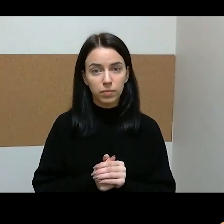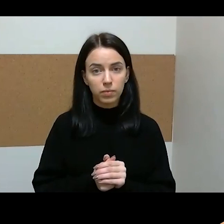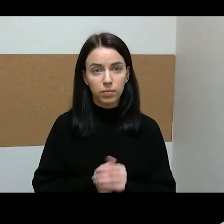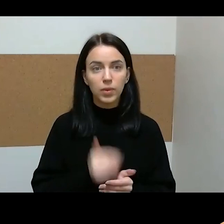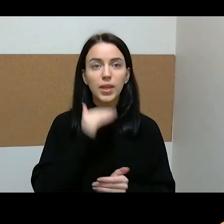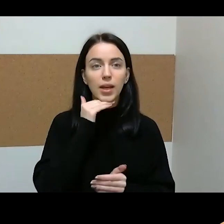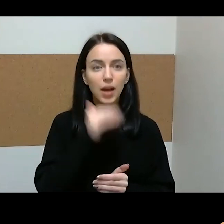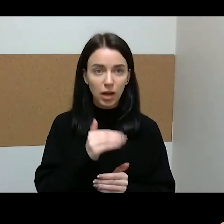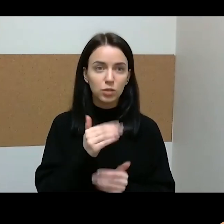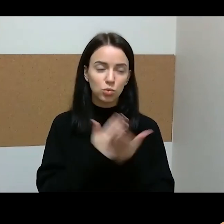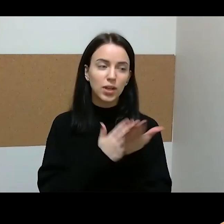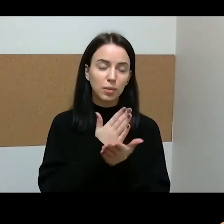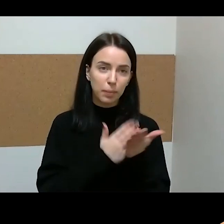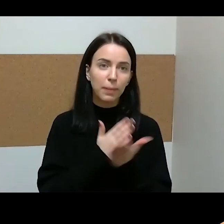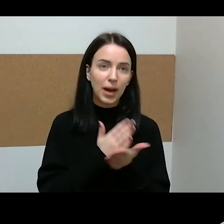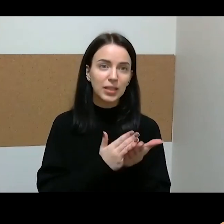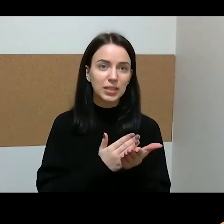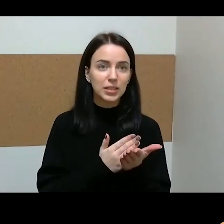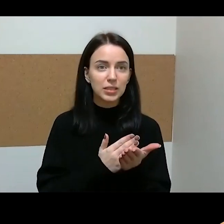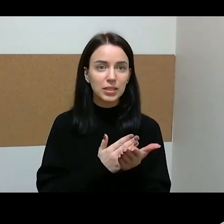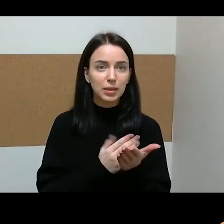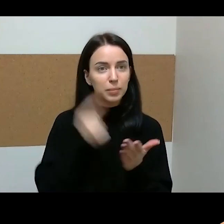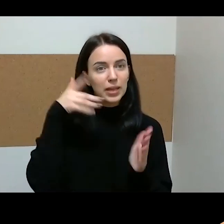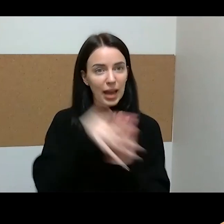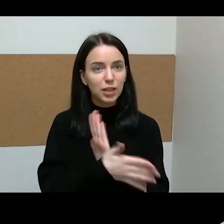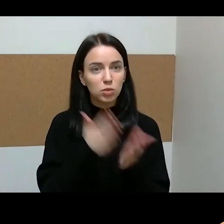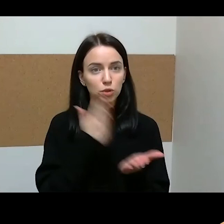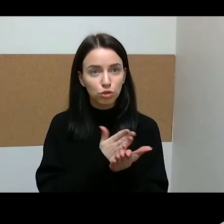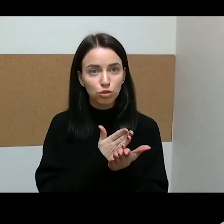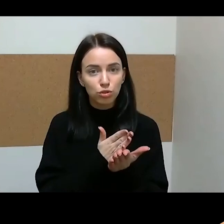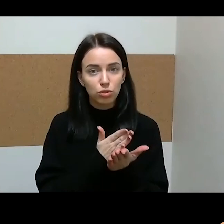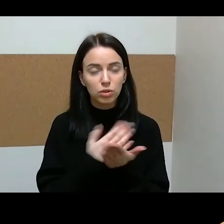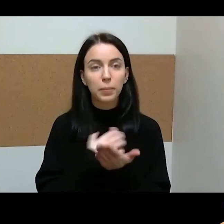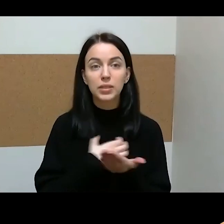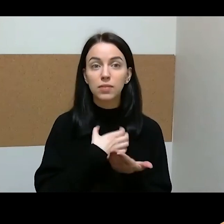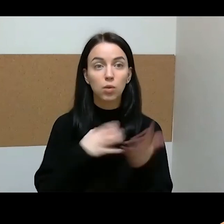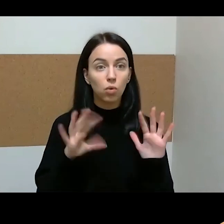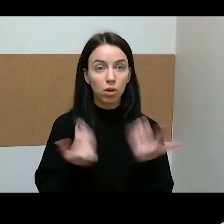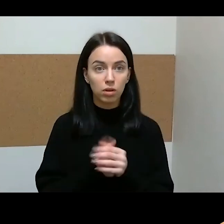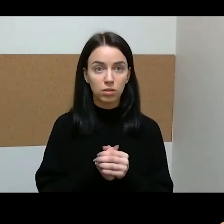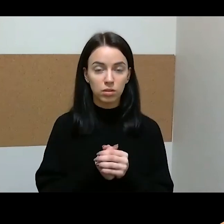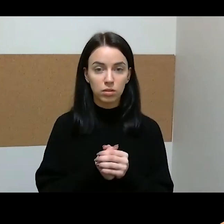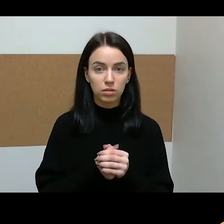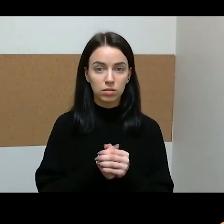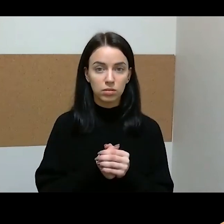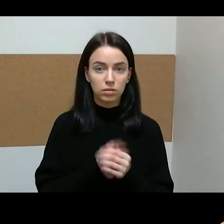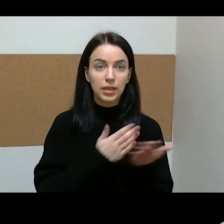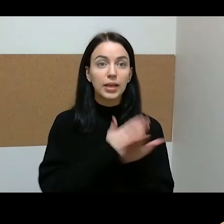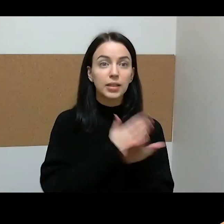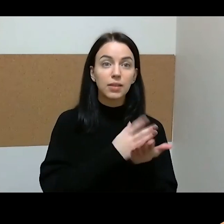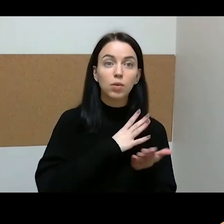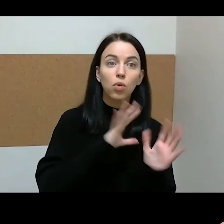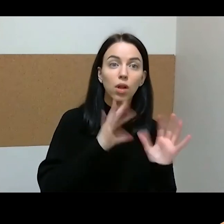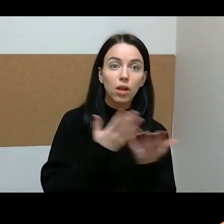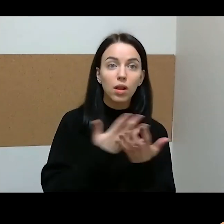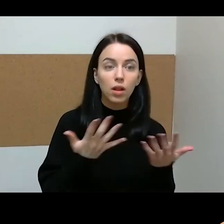turi reikšmės. Bet, kaip yra sakoma, svarbu yra ne ką tu išgyvenai kaip trauma, bet